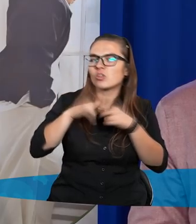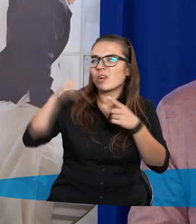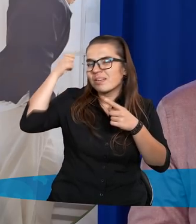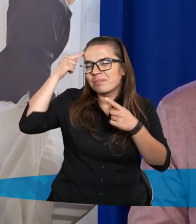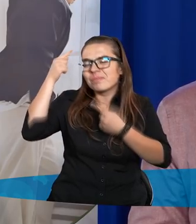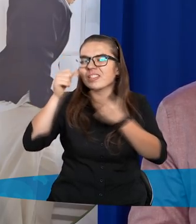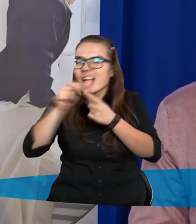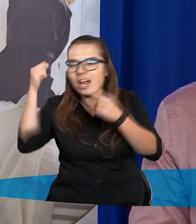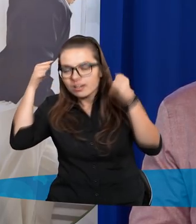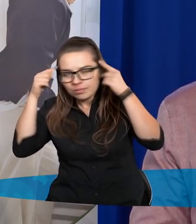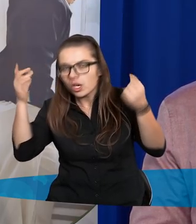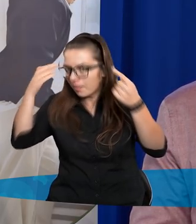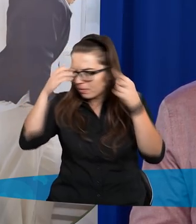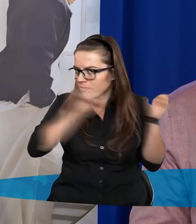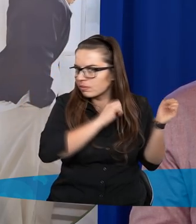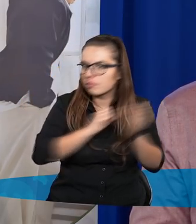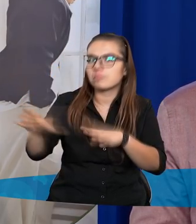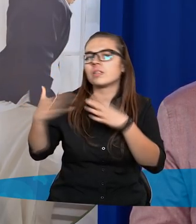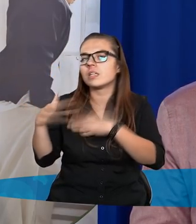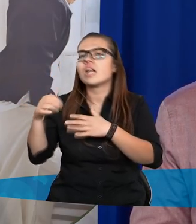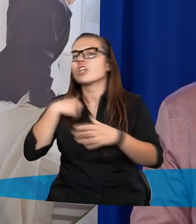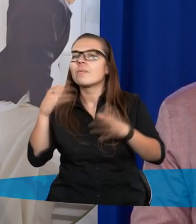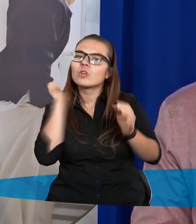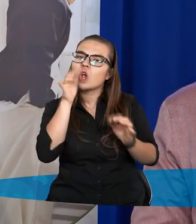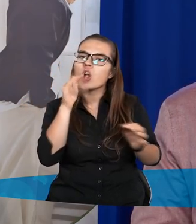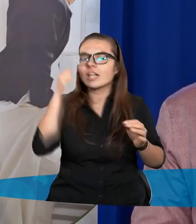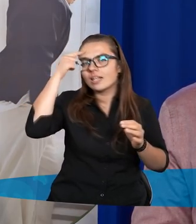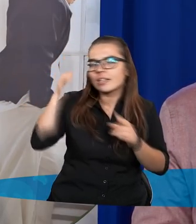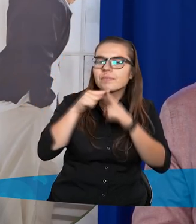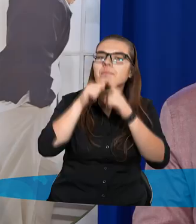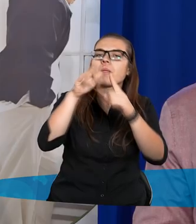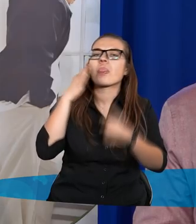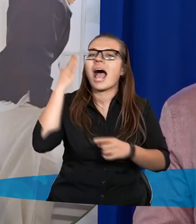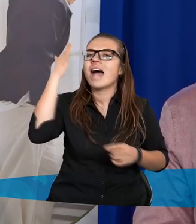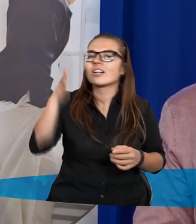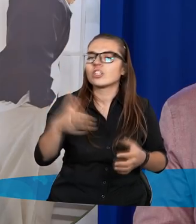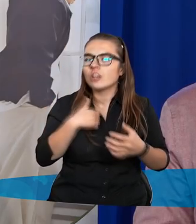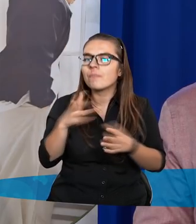głowach ciągle jeszcze są, które dotyczą Ciebie, żebyś je obalał, żebyś dawał nam codziennie poznawać Ciebie lepiej i żebyśmy przez to